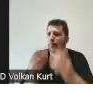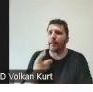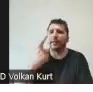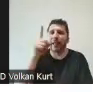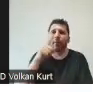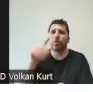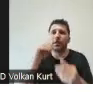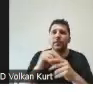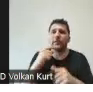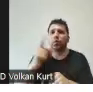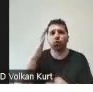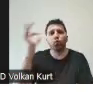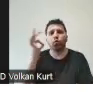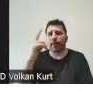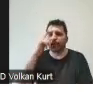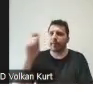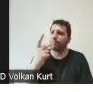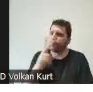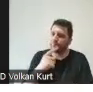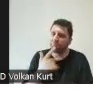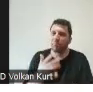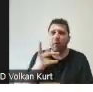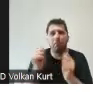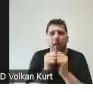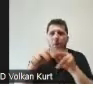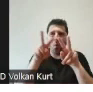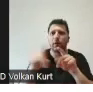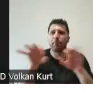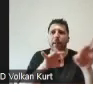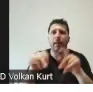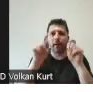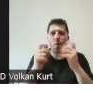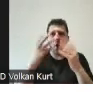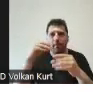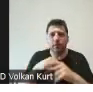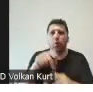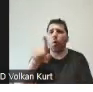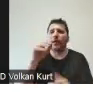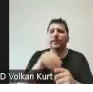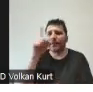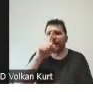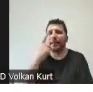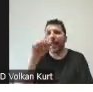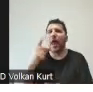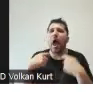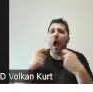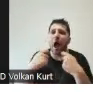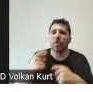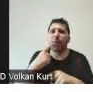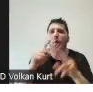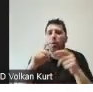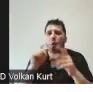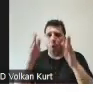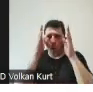için bir uzman bile talep edebilirsiniz. Beraber oturup bir planlama yapmak için. O yüzden sadece harcama kalemlerine de odaklı